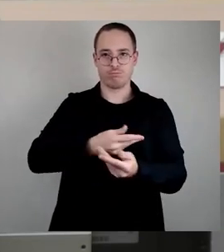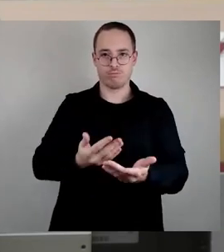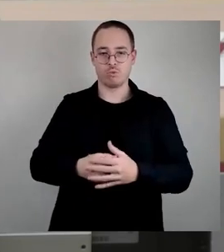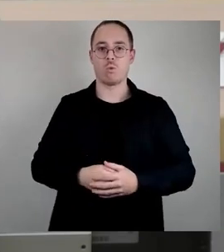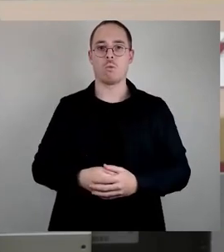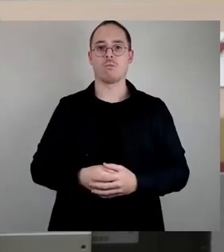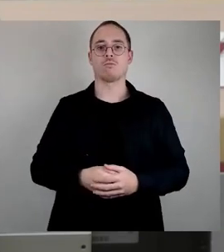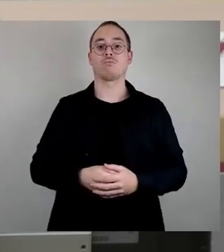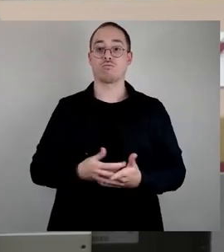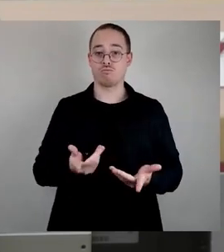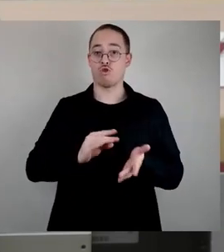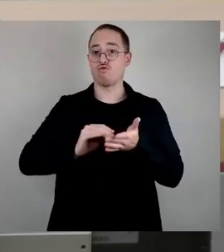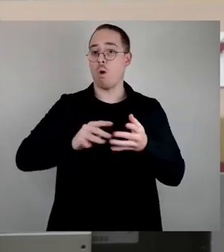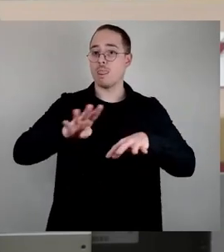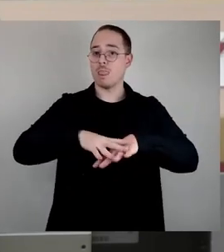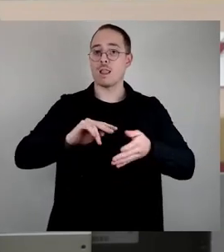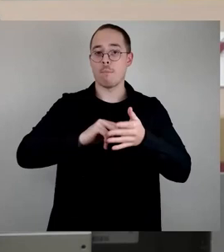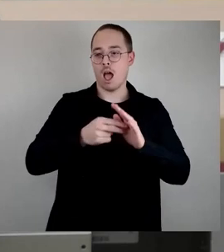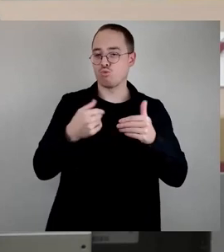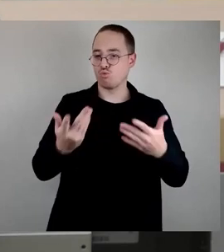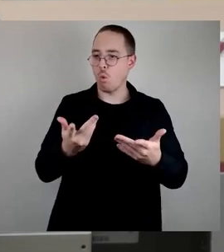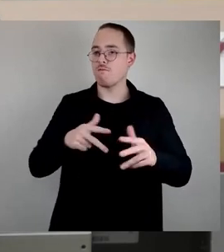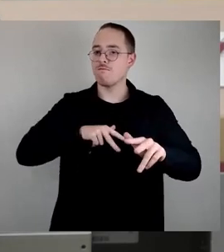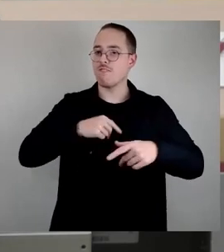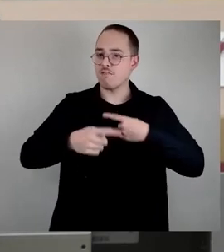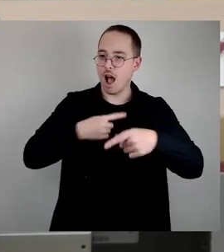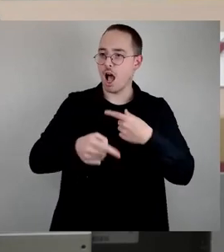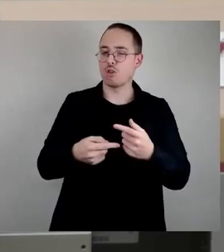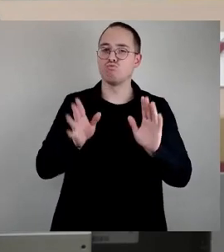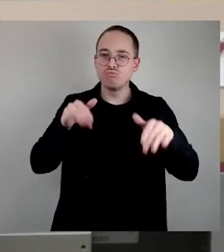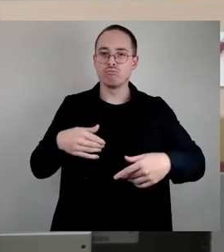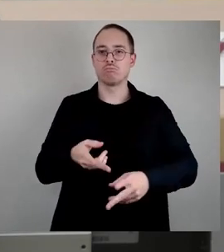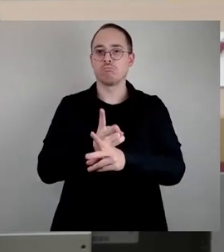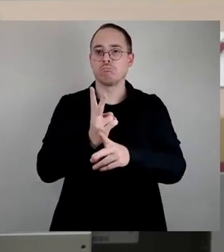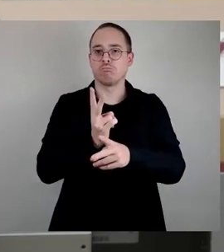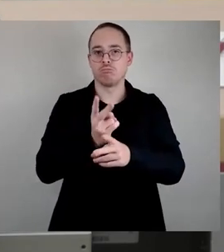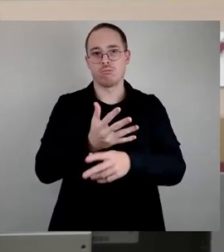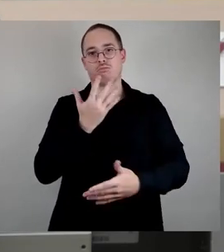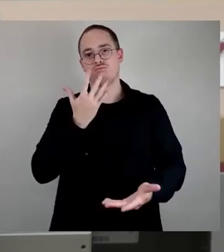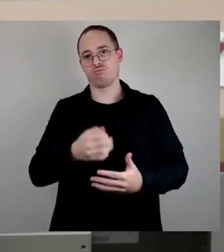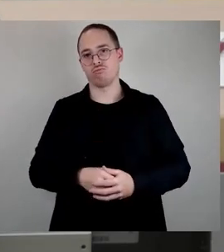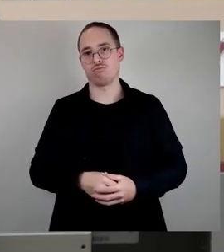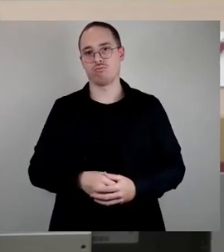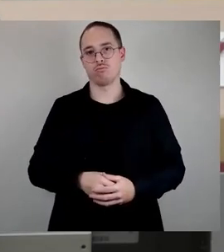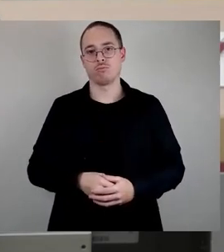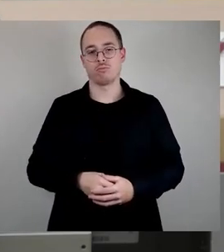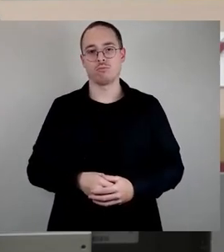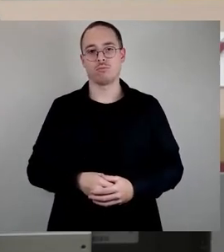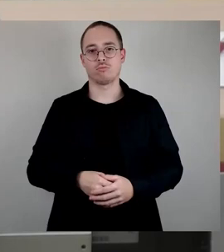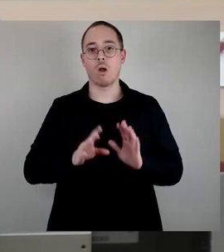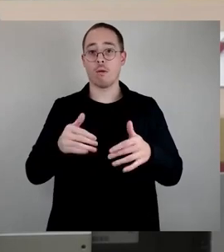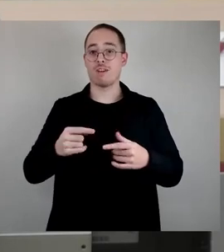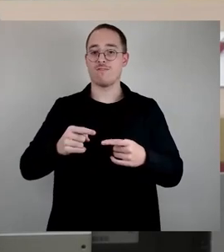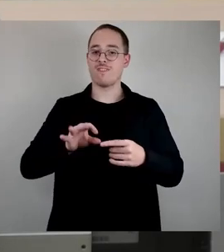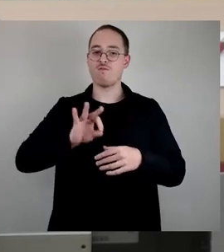Schulnetzplanung ist ein geübtes Verfahren bei uns im Stadtrat. Dauer der Schulnetzplanung für die nächsten fünf Jahre